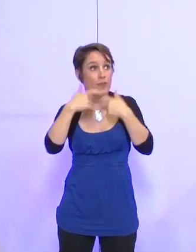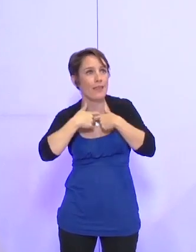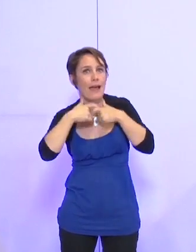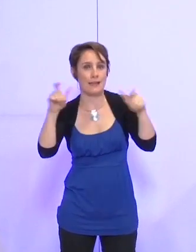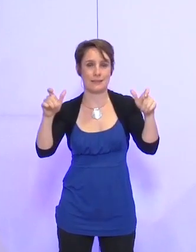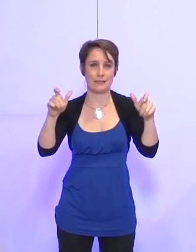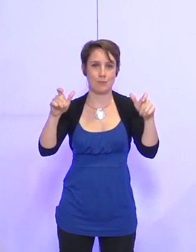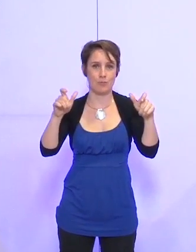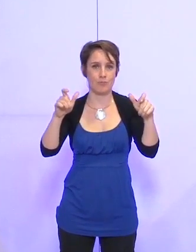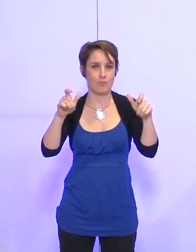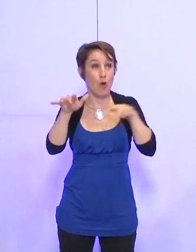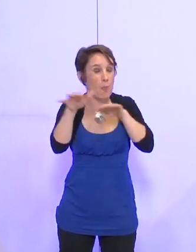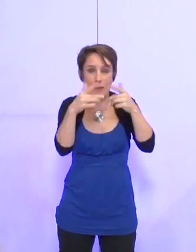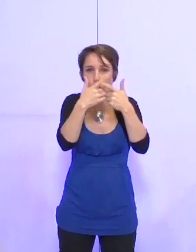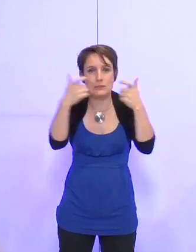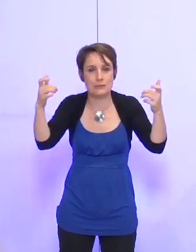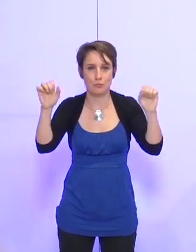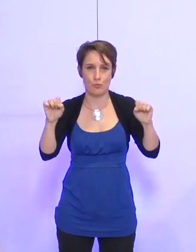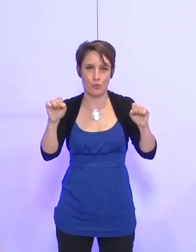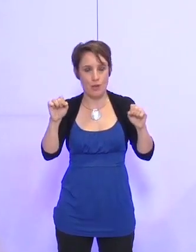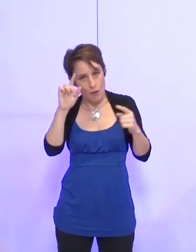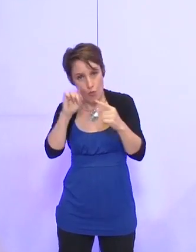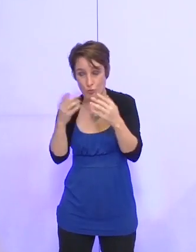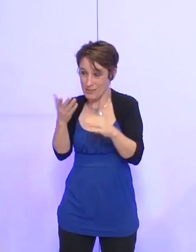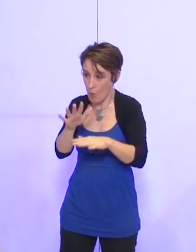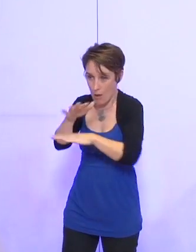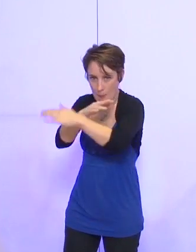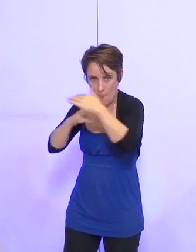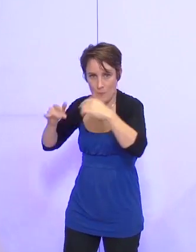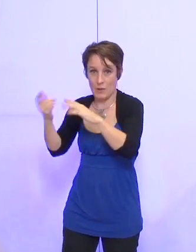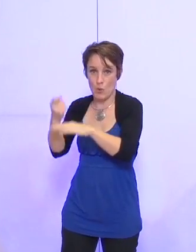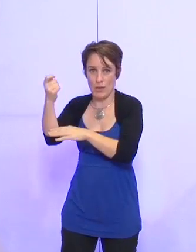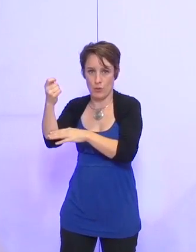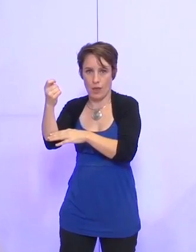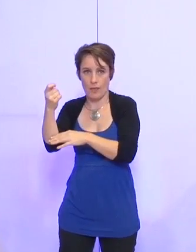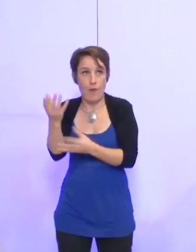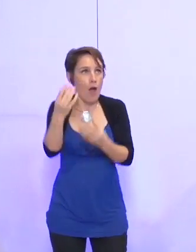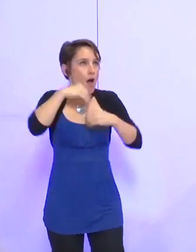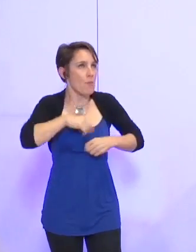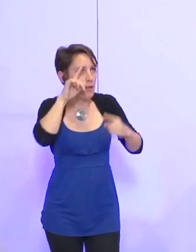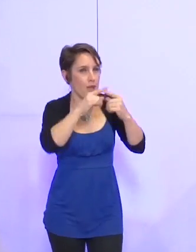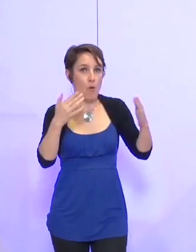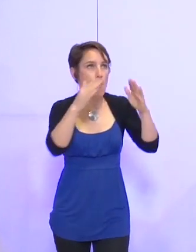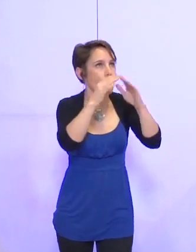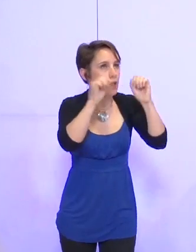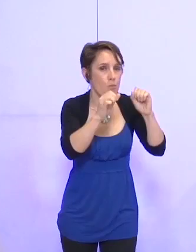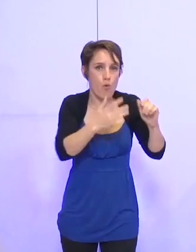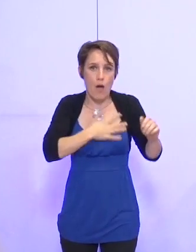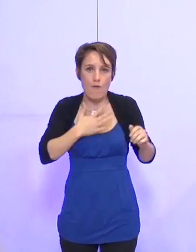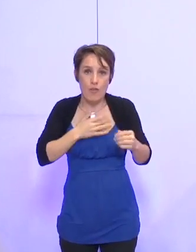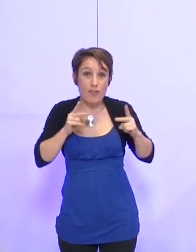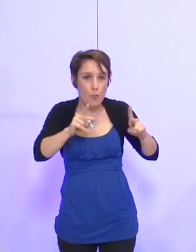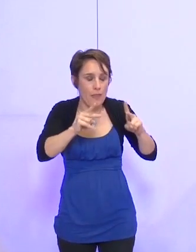formes et inciter aussi par ce biais le milieu éducatif à se saisir du sujet montagne comme étant un sujet pédagogiquement intéressant.